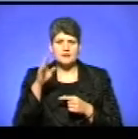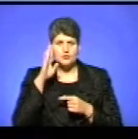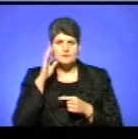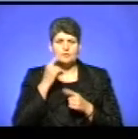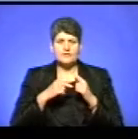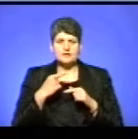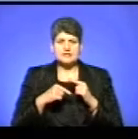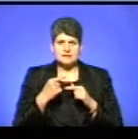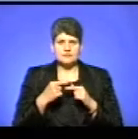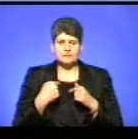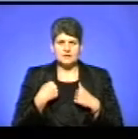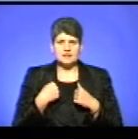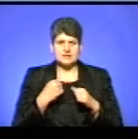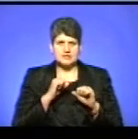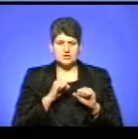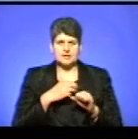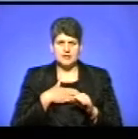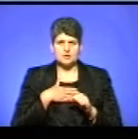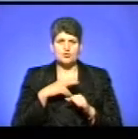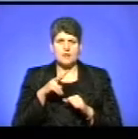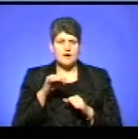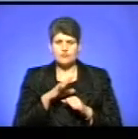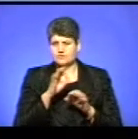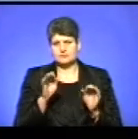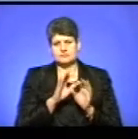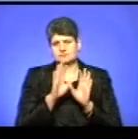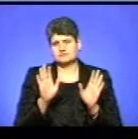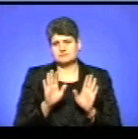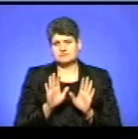назад, ми відстоюємо нашу Почаївську лавру ніколи в житті.